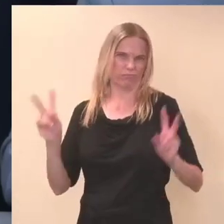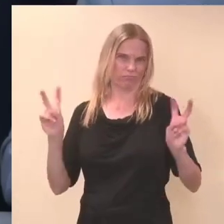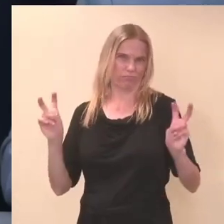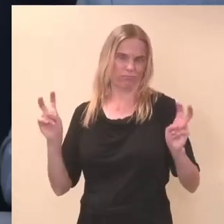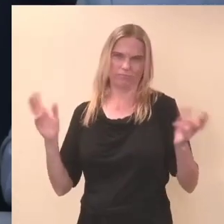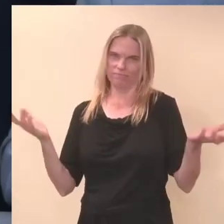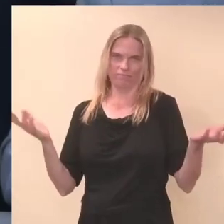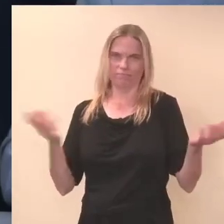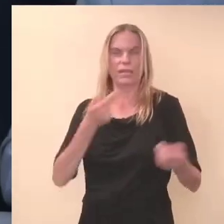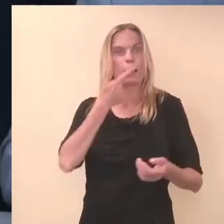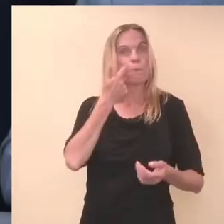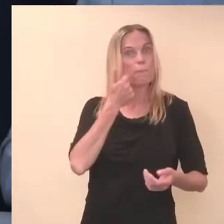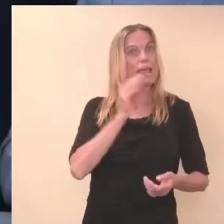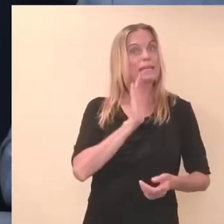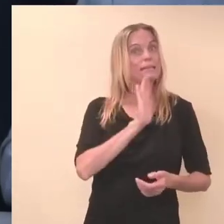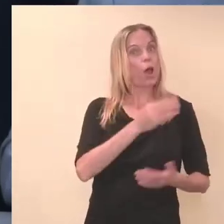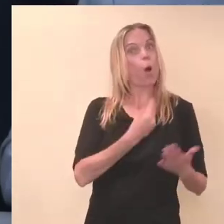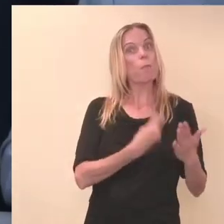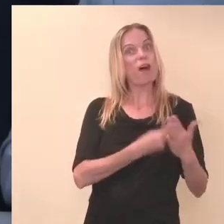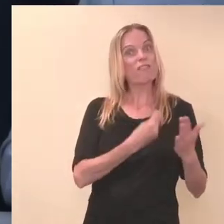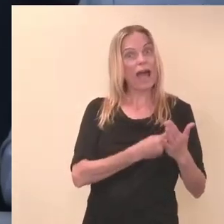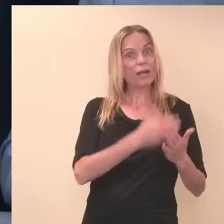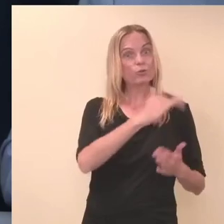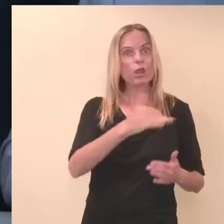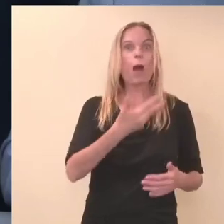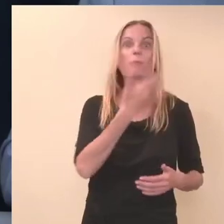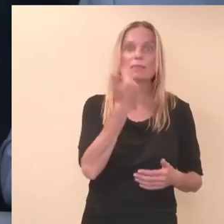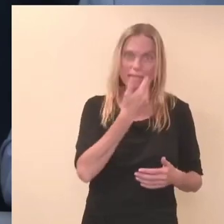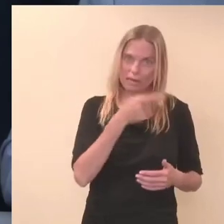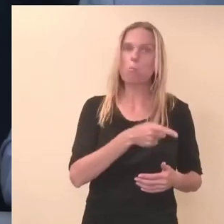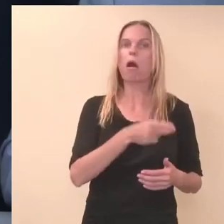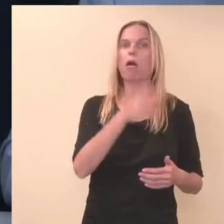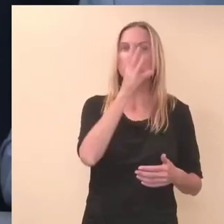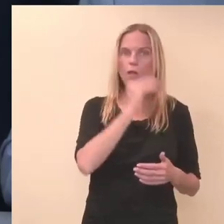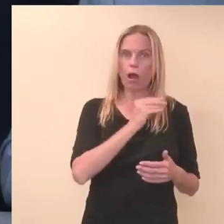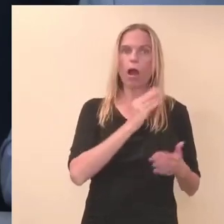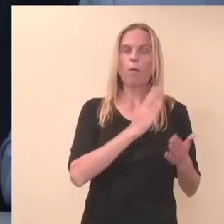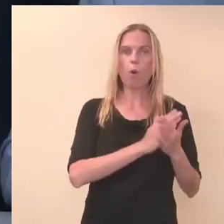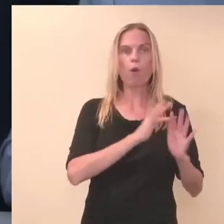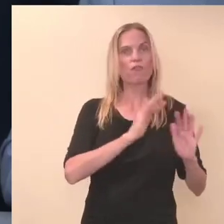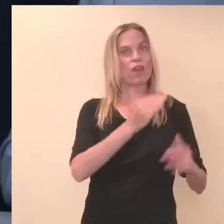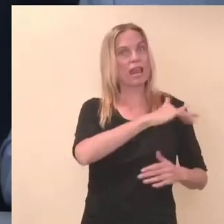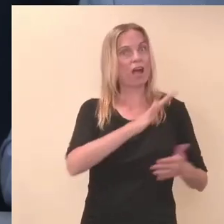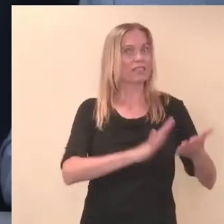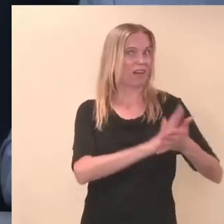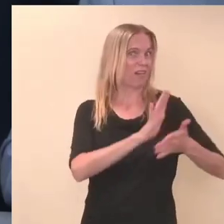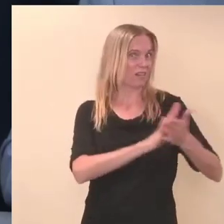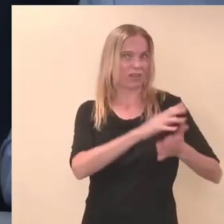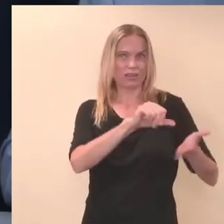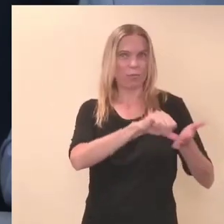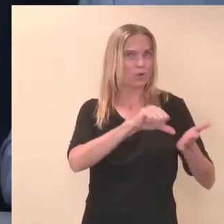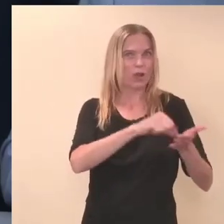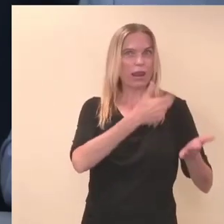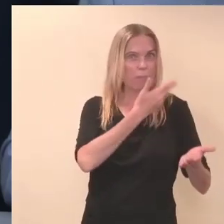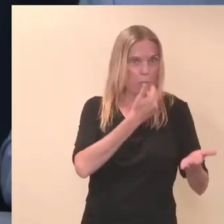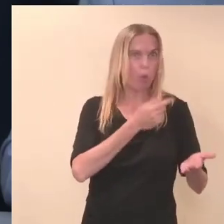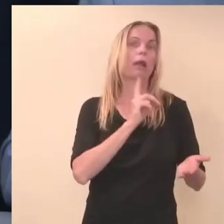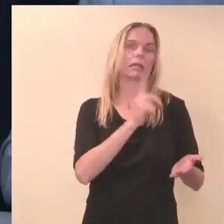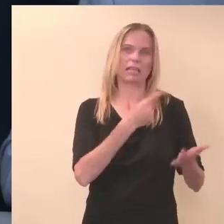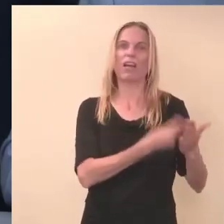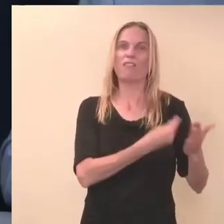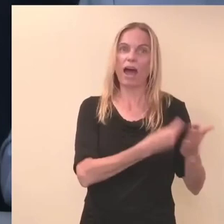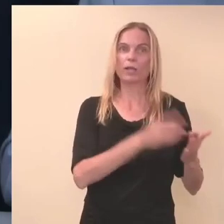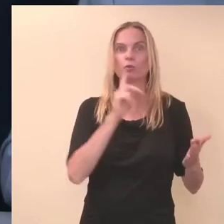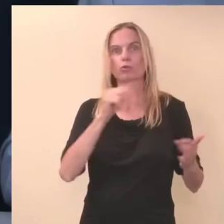Meestel on väärtus ka siis, kui neil laps ei ole või nad ei ole nende laste kasvatamises osalenud, aga